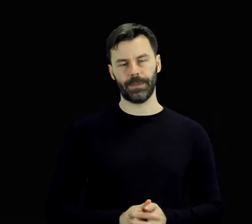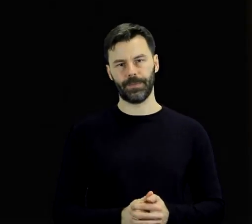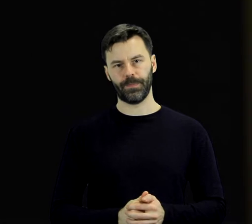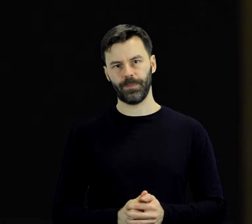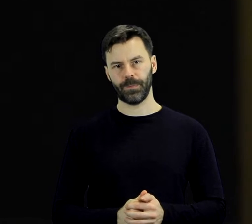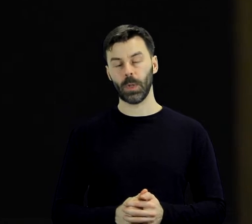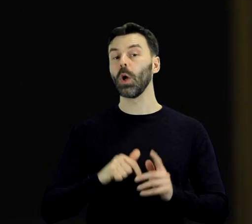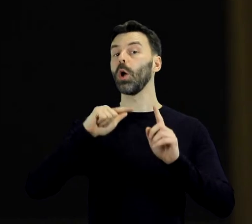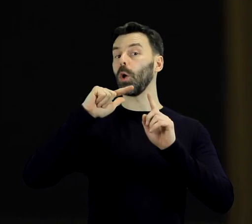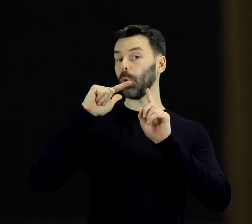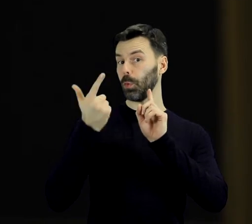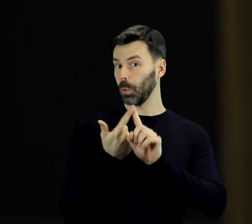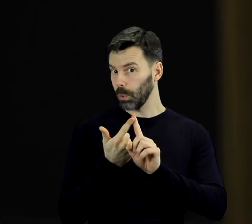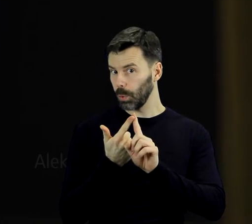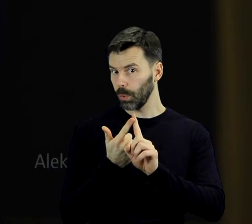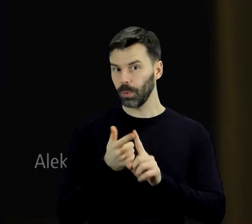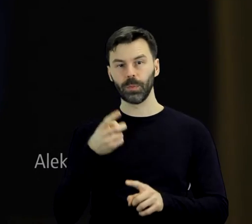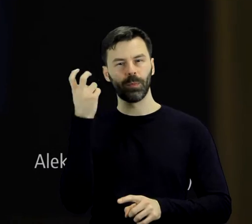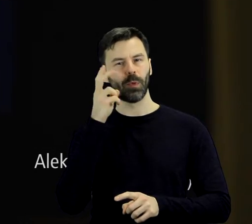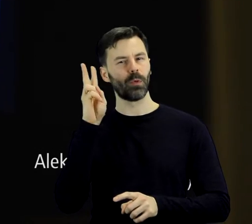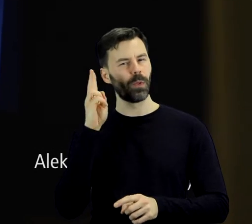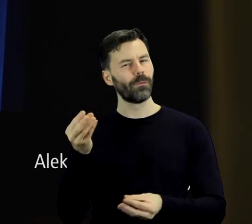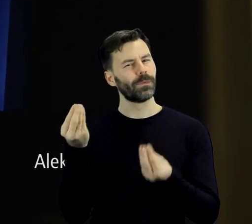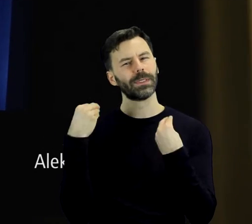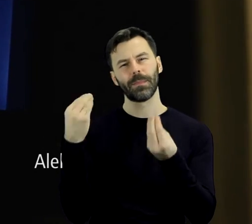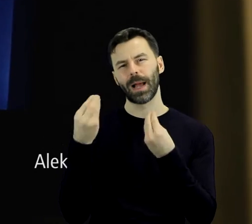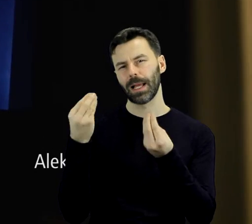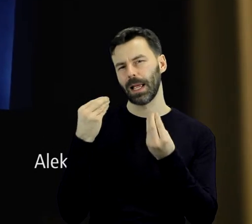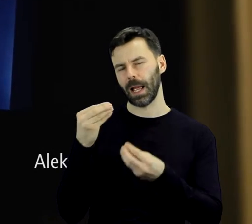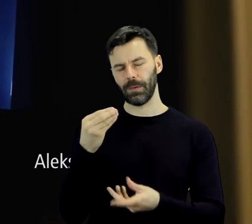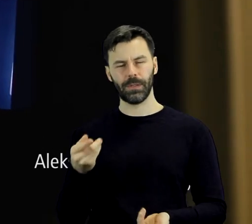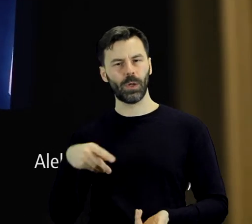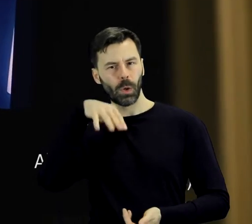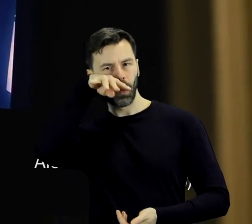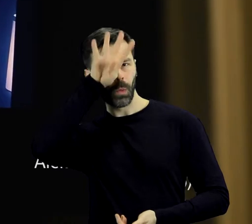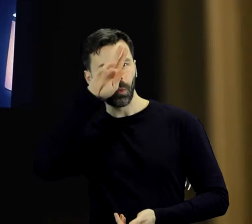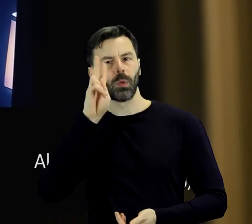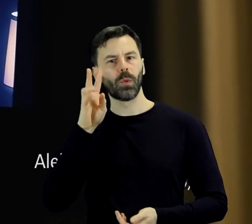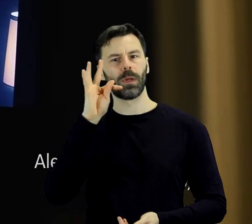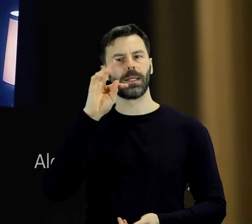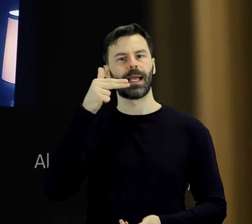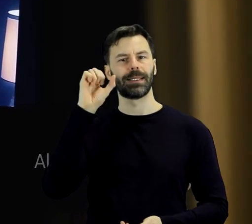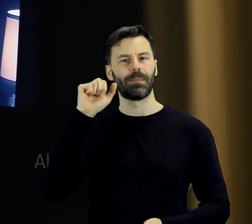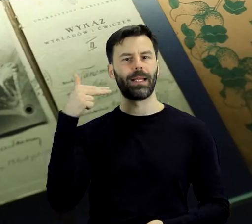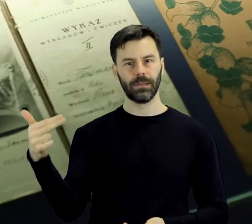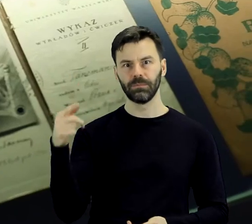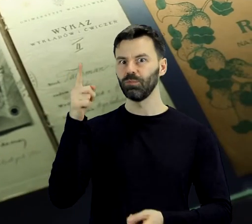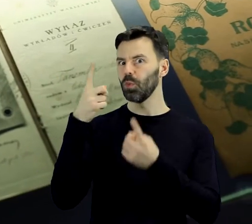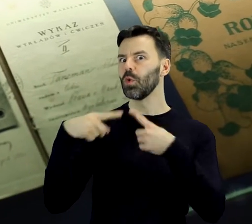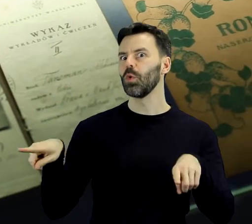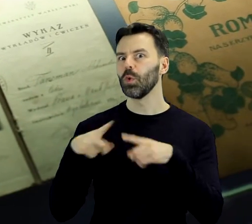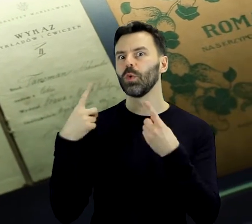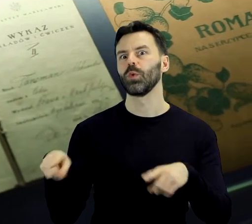Drugim, niezwykle utalentowanym łodzianinem upamiętnionym w galerii muzyki jest Aleksander Tansman,